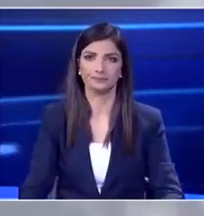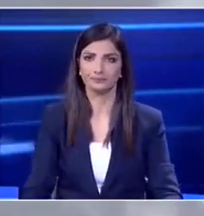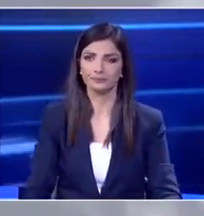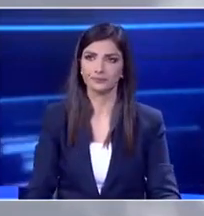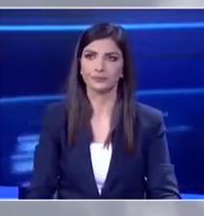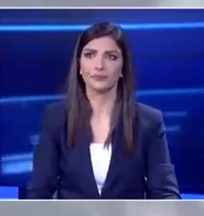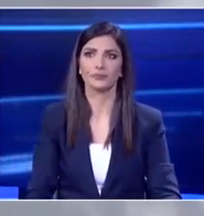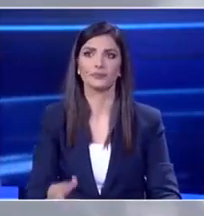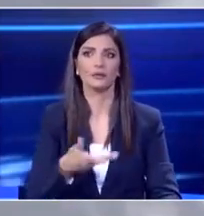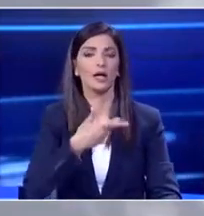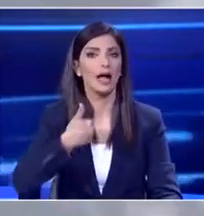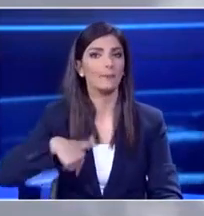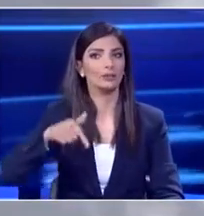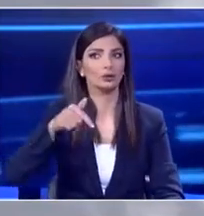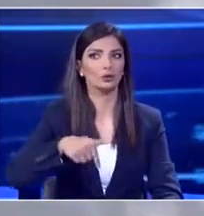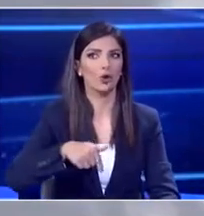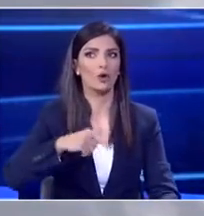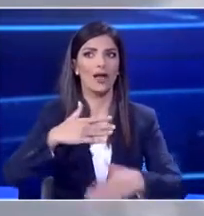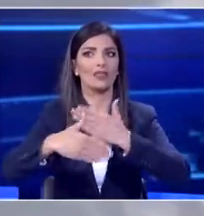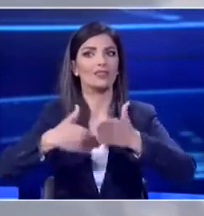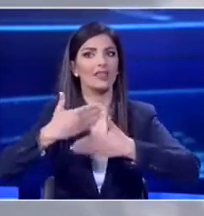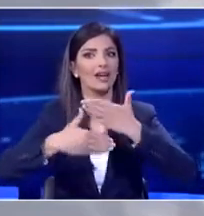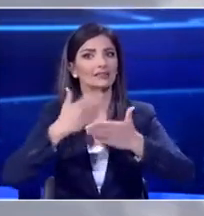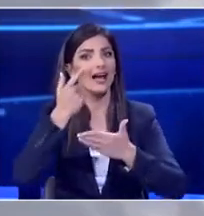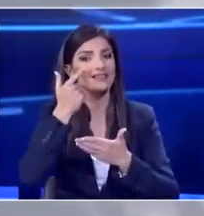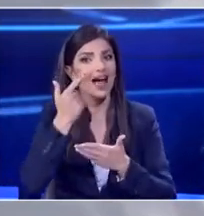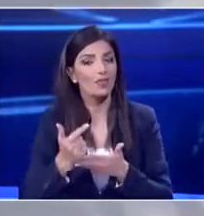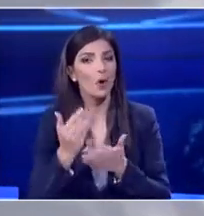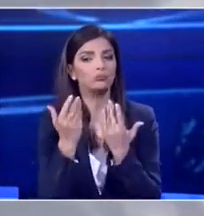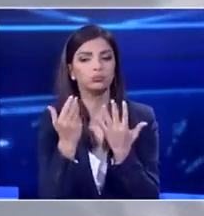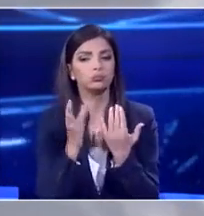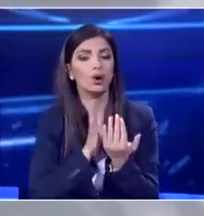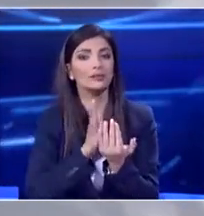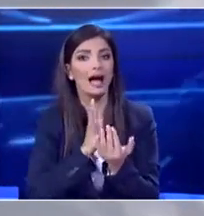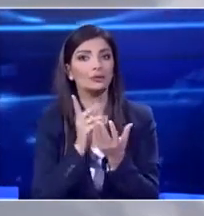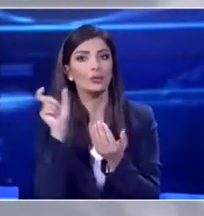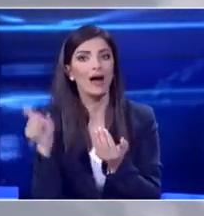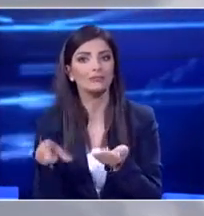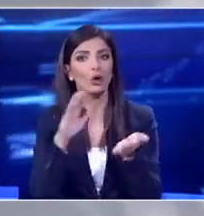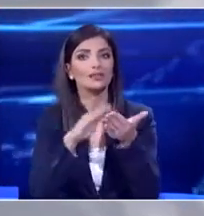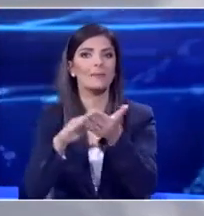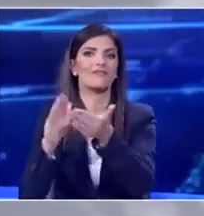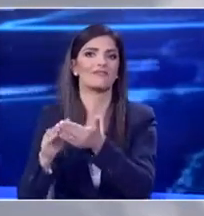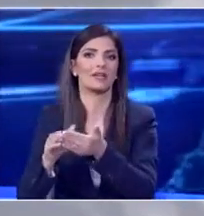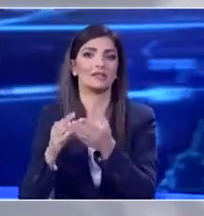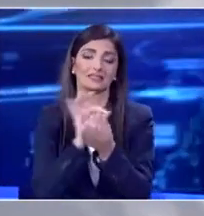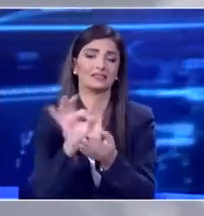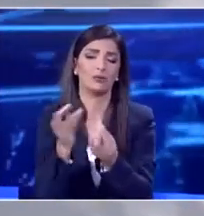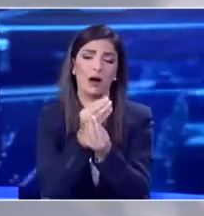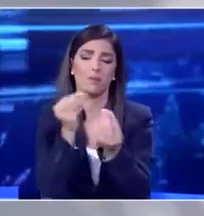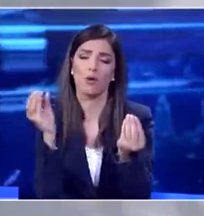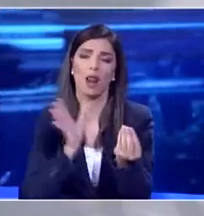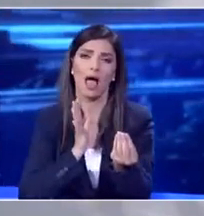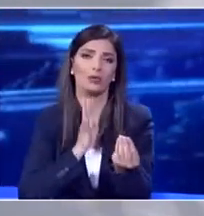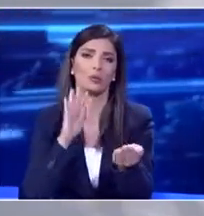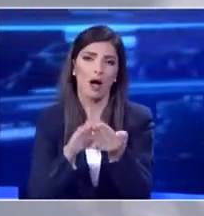Είμαστε στη διαδικασία τώρα να επιβεβαιώσουμε τις επαφές που αντιλαμβάνεστε πάρα πολλές και ανάλογα όπως σας αναφέρα το είδος της επαφής θα